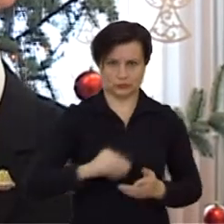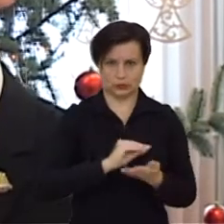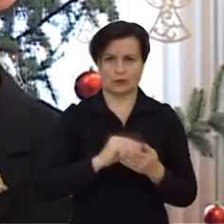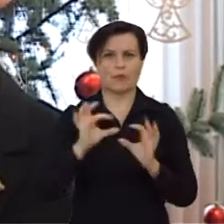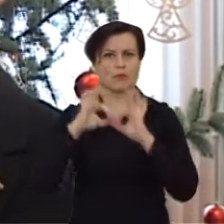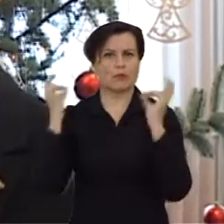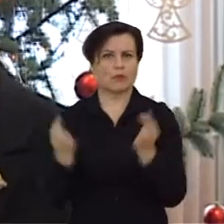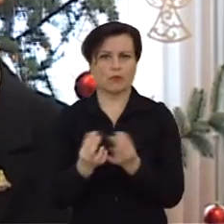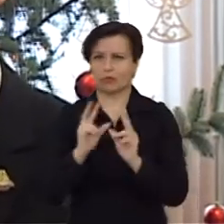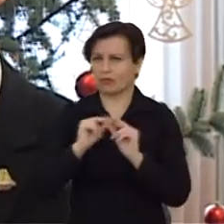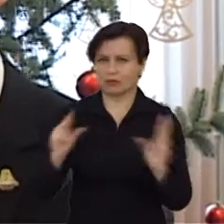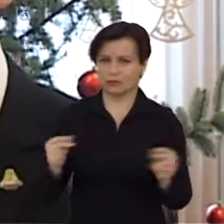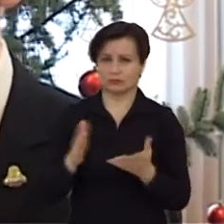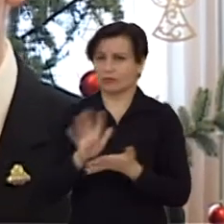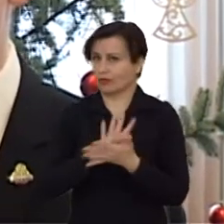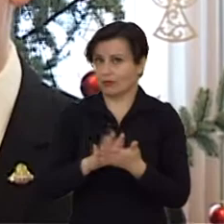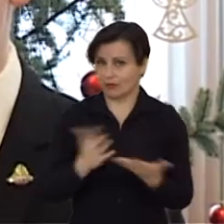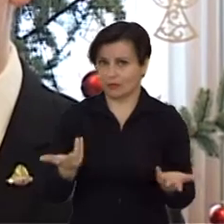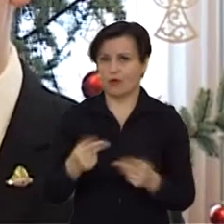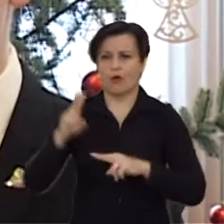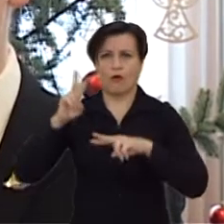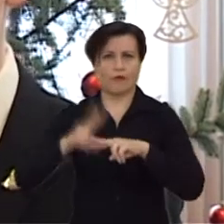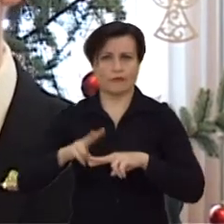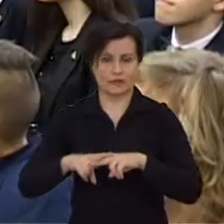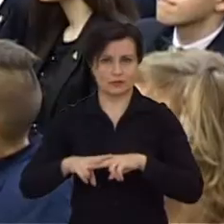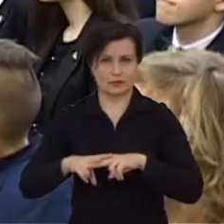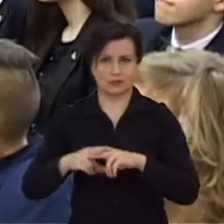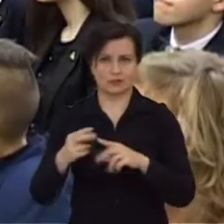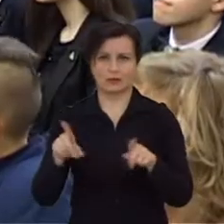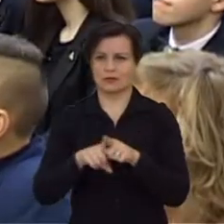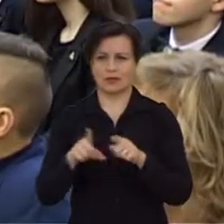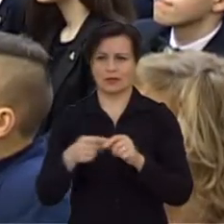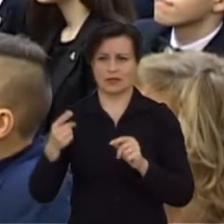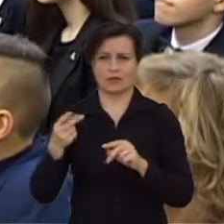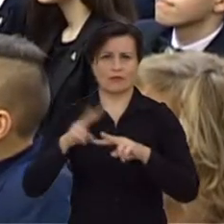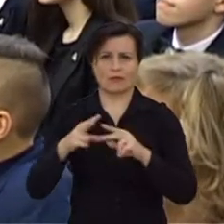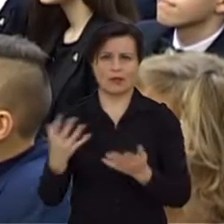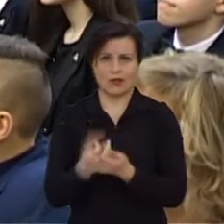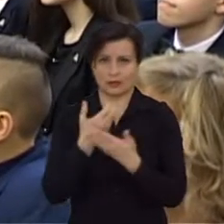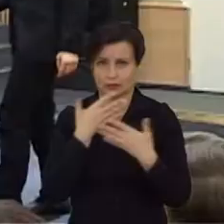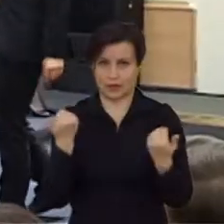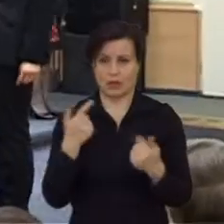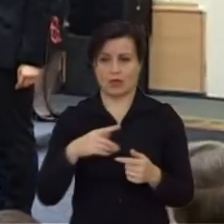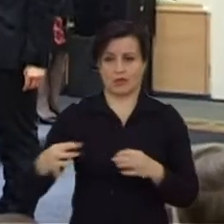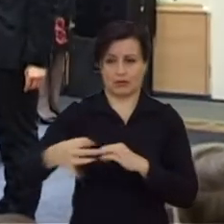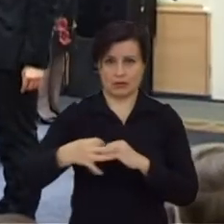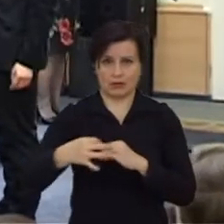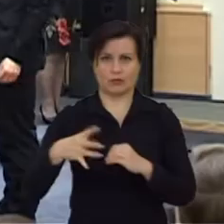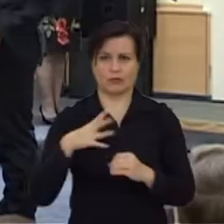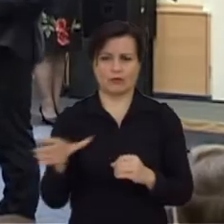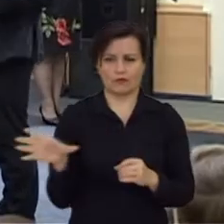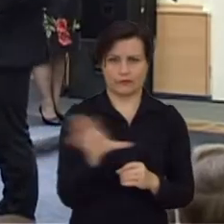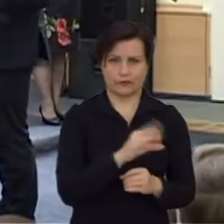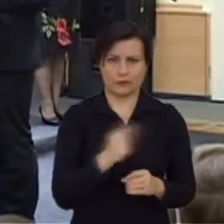biologija šiek tiek nepasisekė, nieko nebuvo. O fizikoje tai taip pat irgi negavau jokį vietų, bet rajone buvo visas pirmos